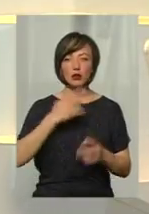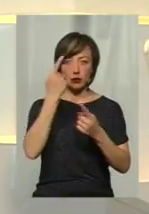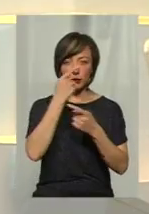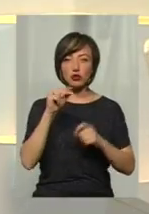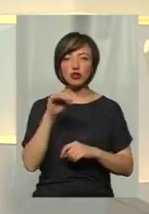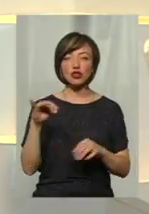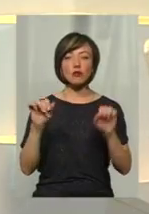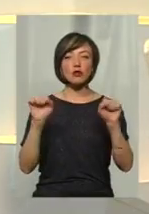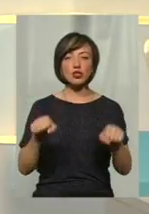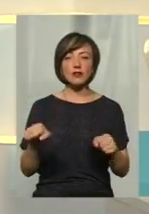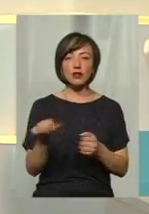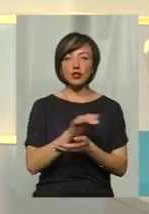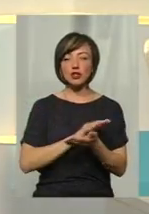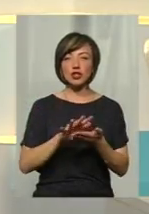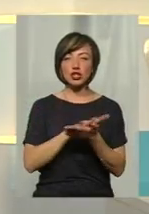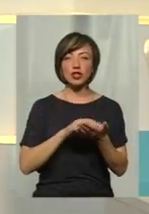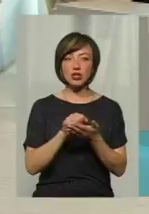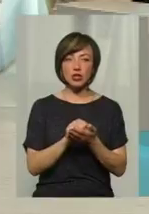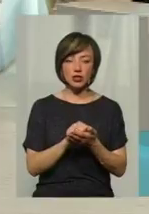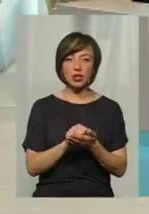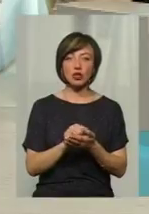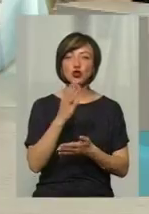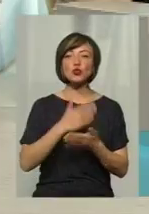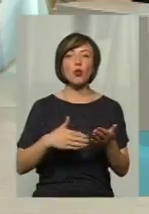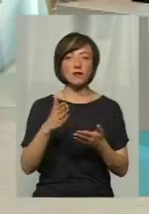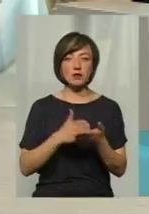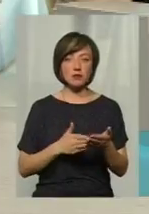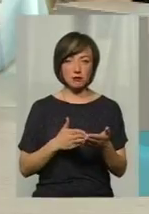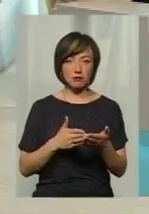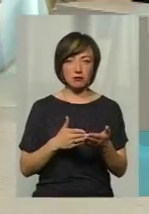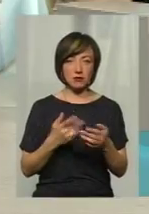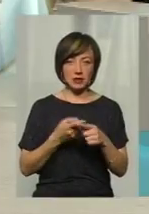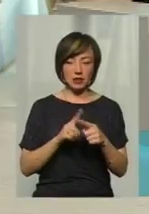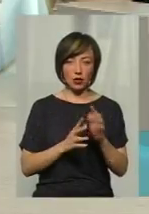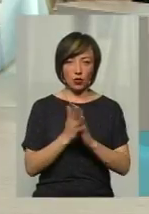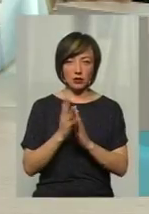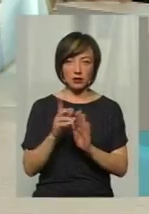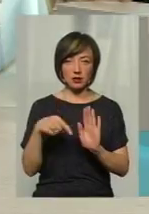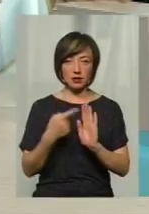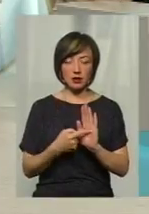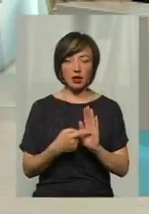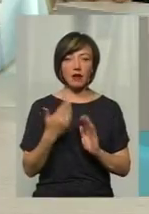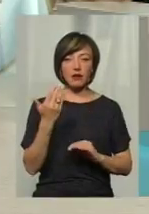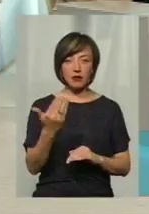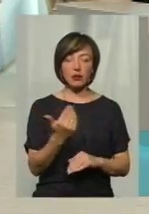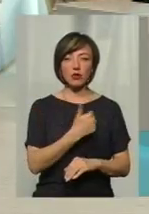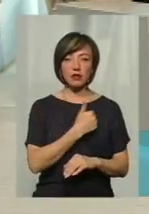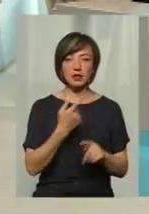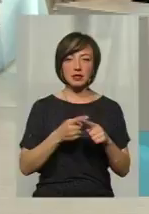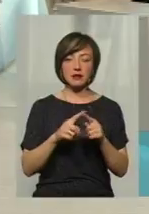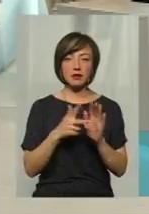можливо знищити амброзію і борщівник в нашій області назавжди? Я розумію, що Ви за мету поставили оцих